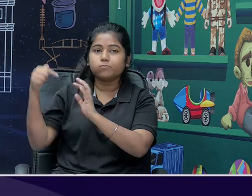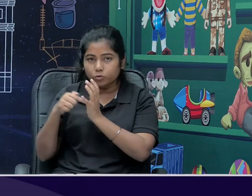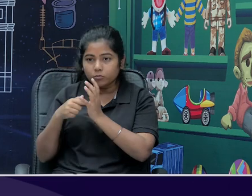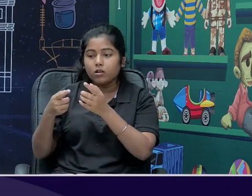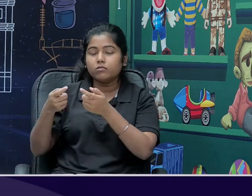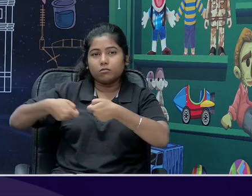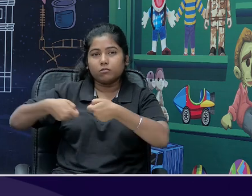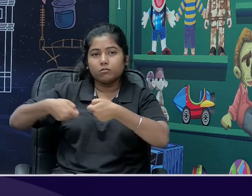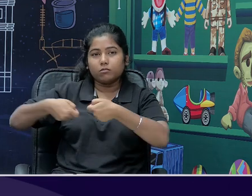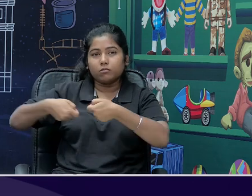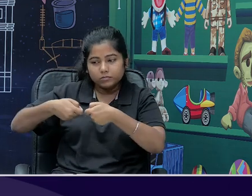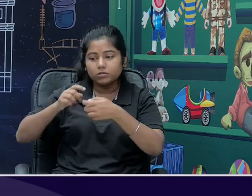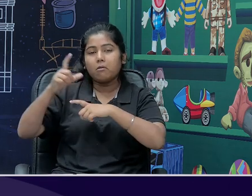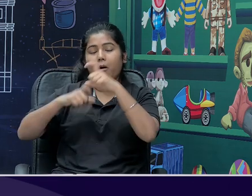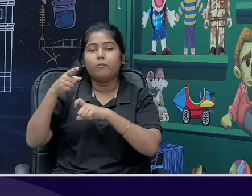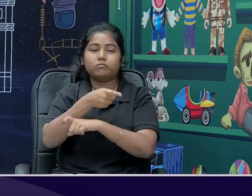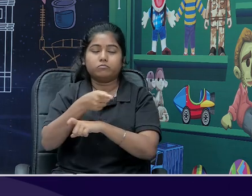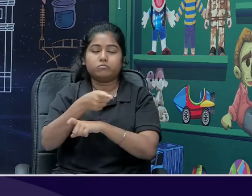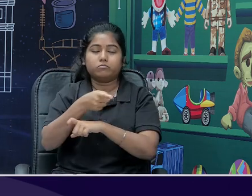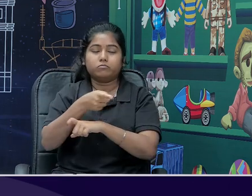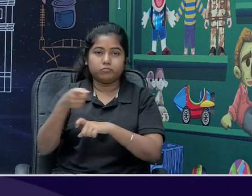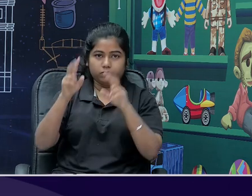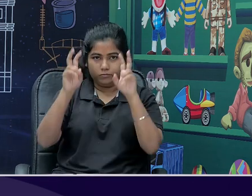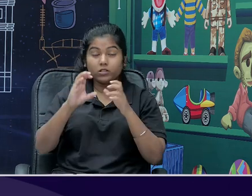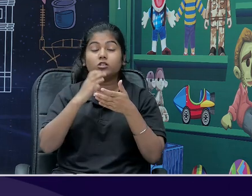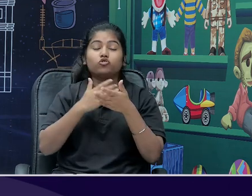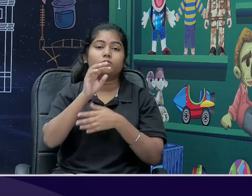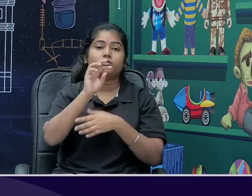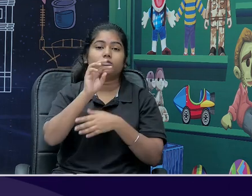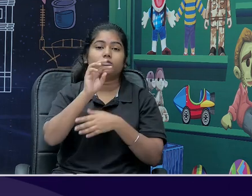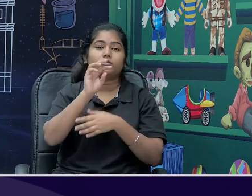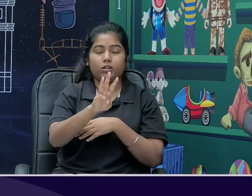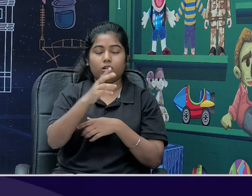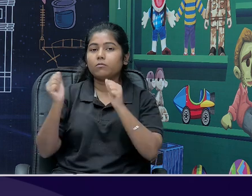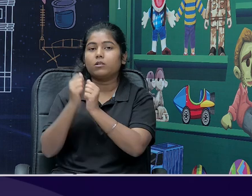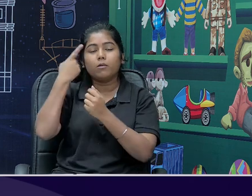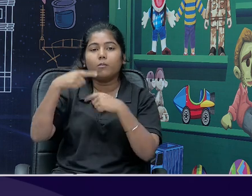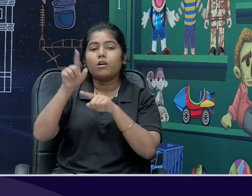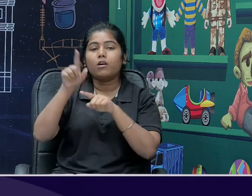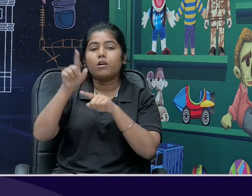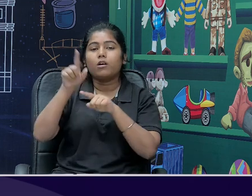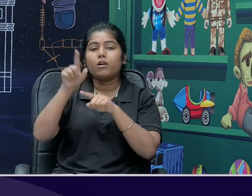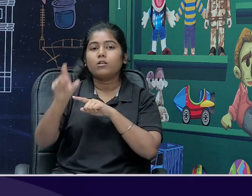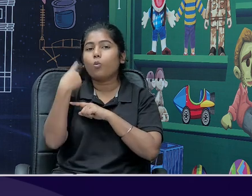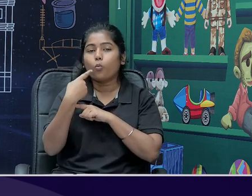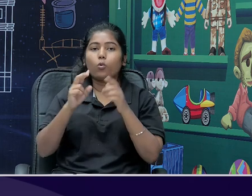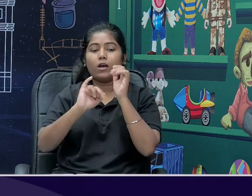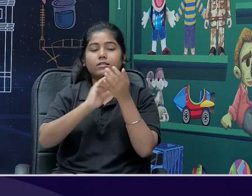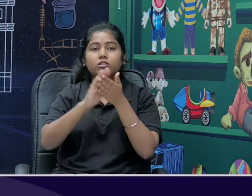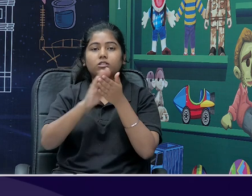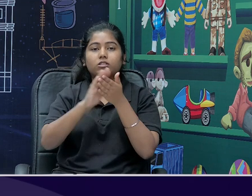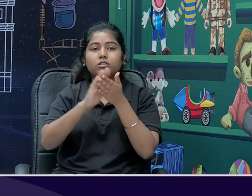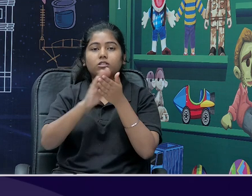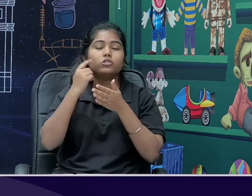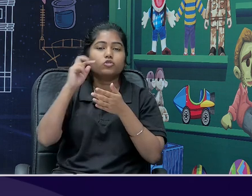3rd from your textbook of Business Studies we have Miss Shivani Nagrat in the studio Shivani ji